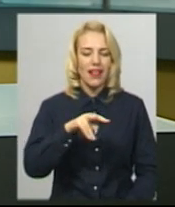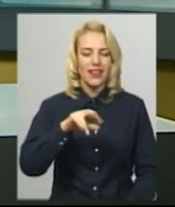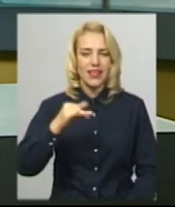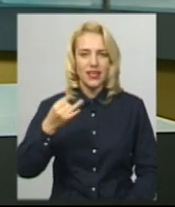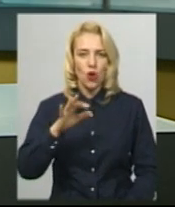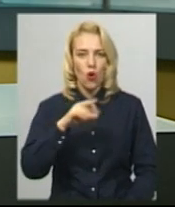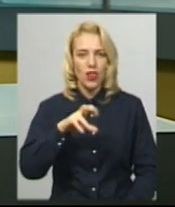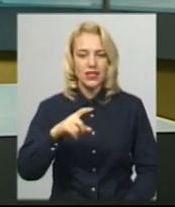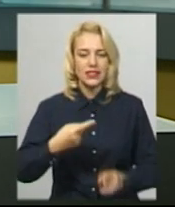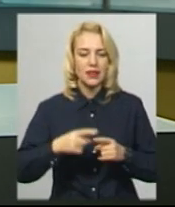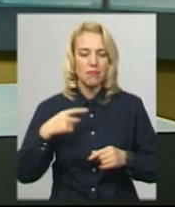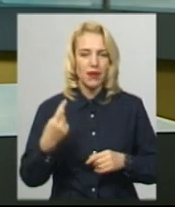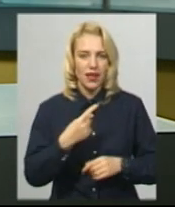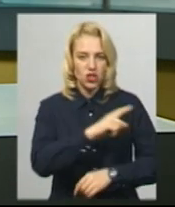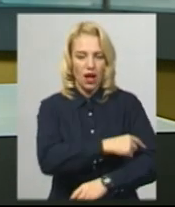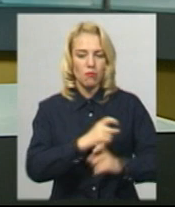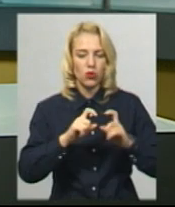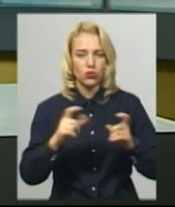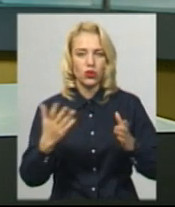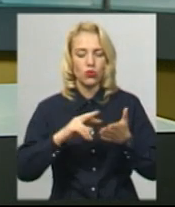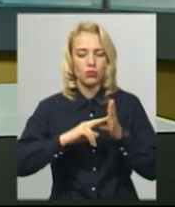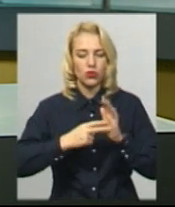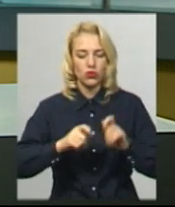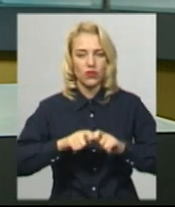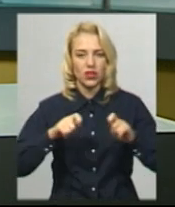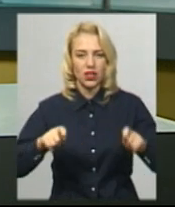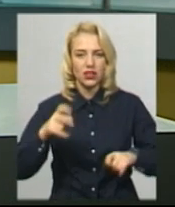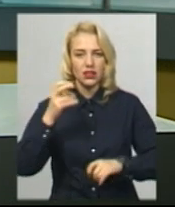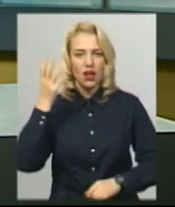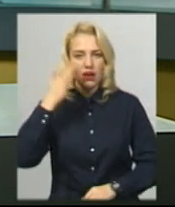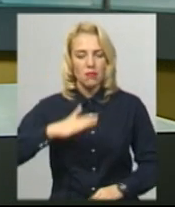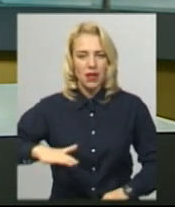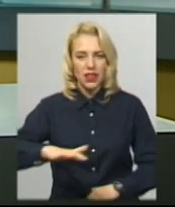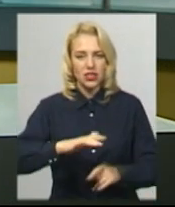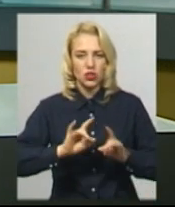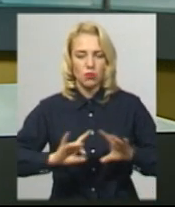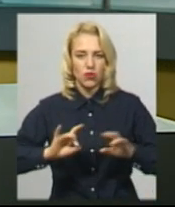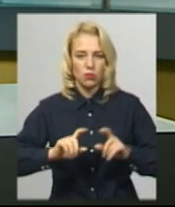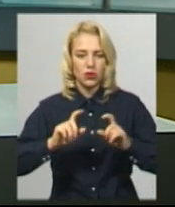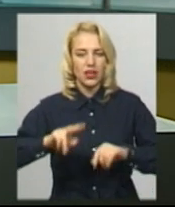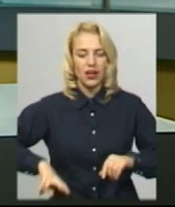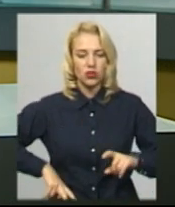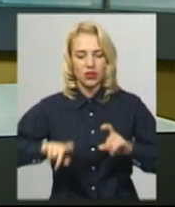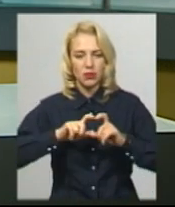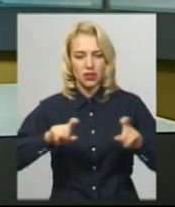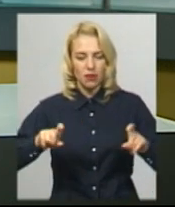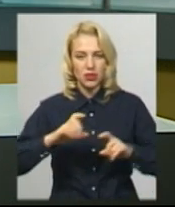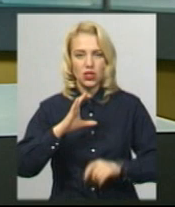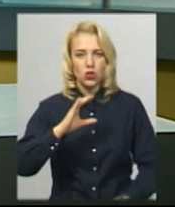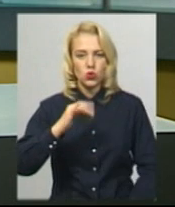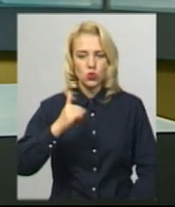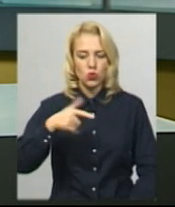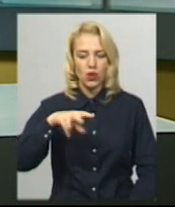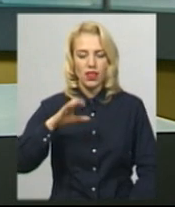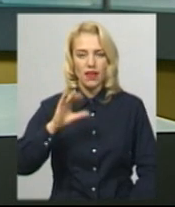амбулаторій, які планують відкрити цього року на Хмельниччині, повідомляє директор департаменту охорони здоров'я Хмельницької облдержадміністрації Яків Цуглевич.